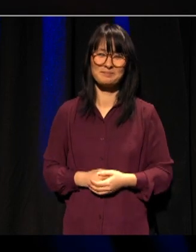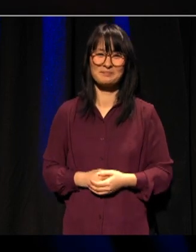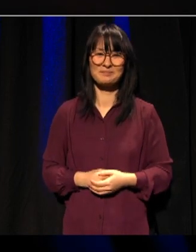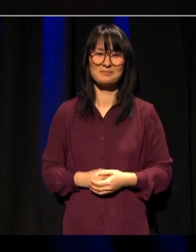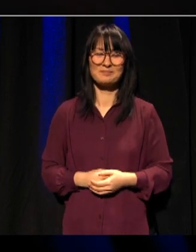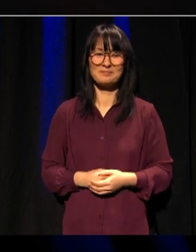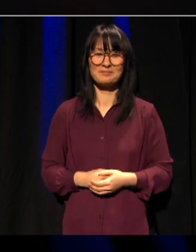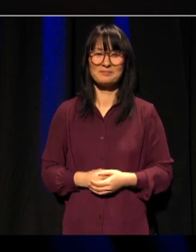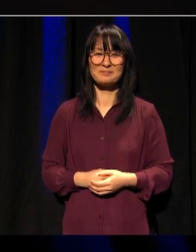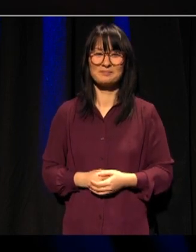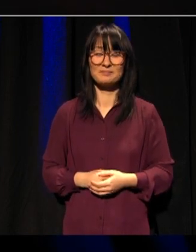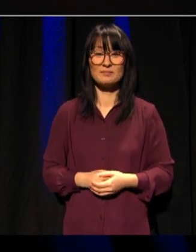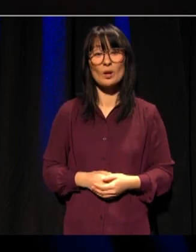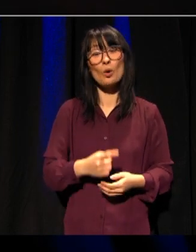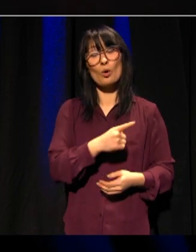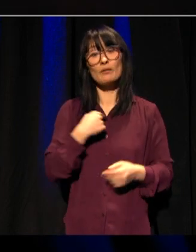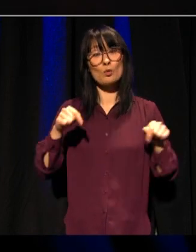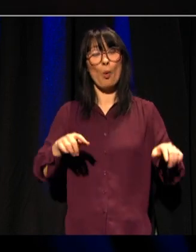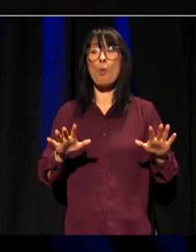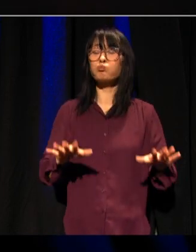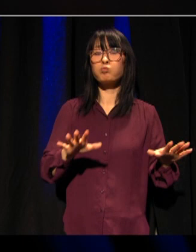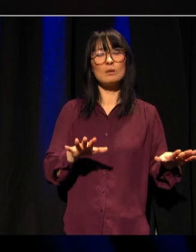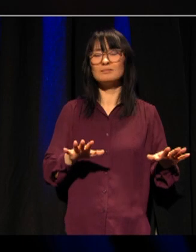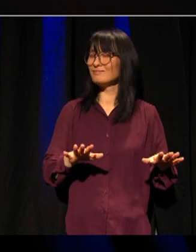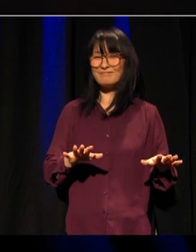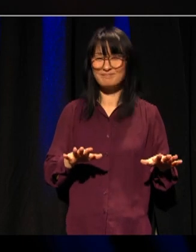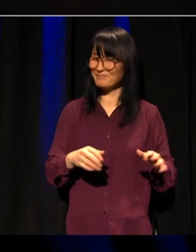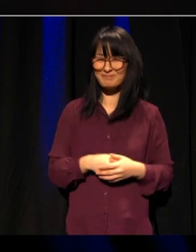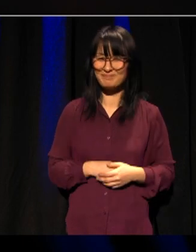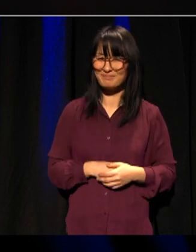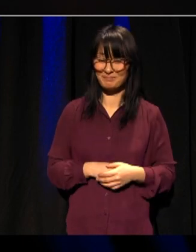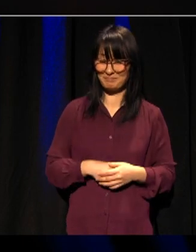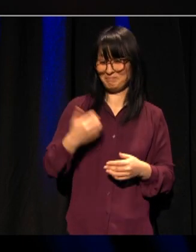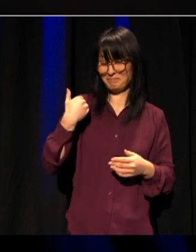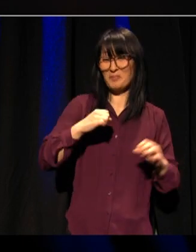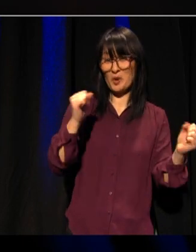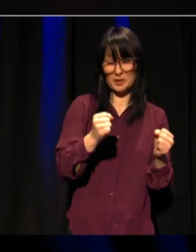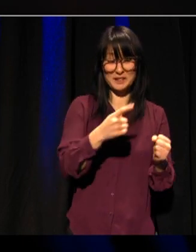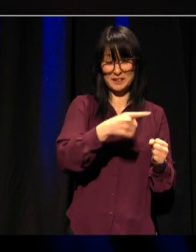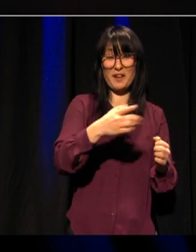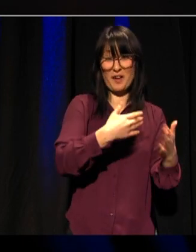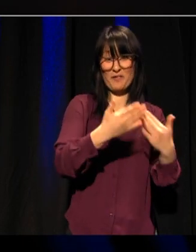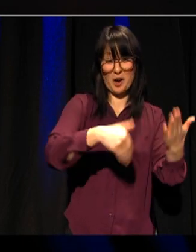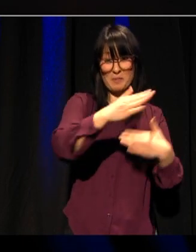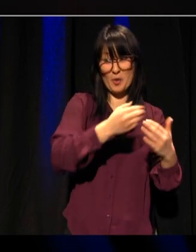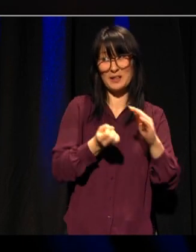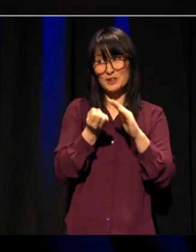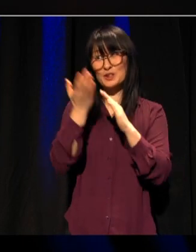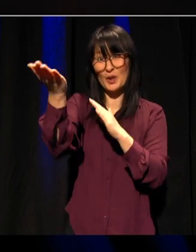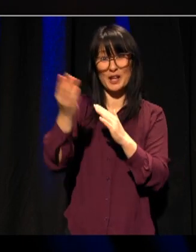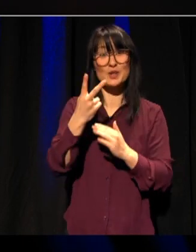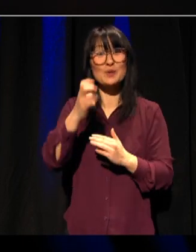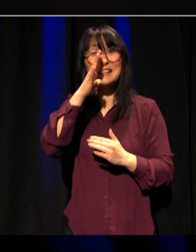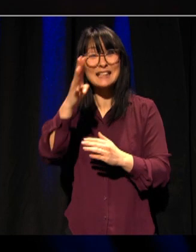Og vi hviler ikke. Fagmiljøene våre sendte i høst inn hele 29 søknader om sentret for